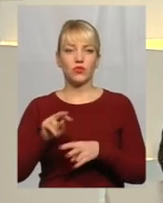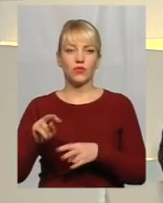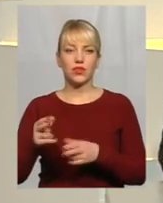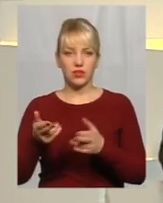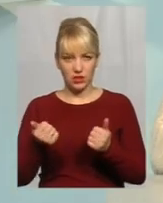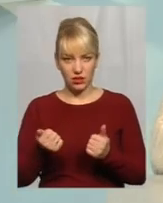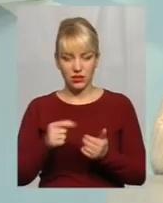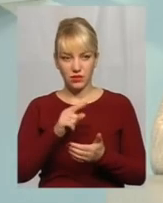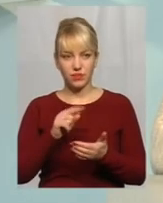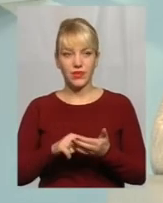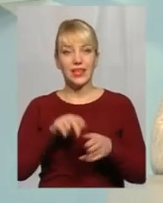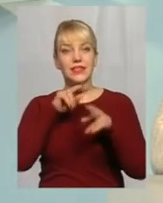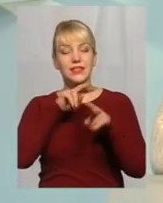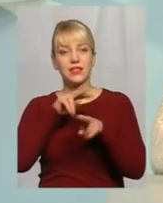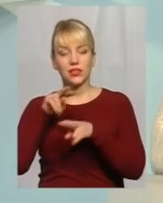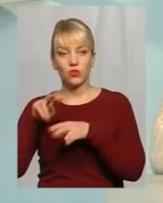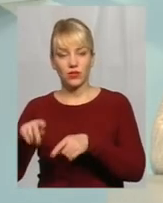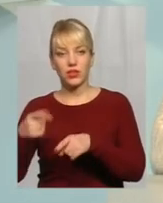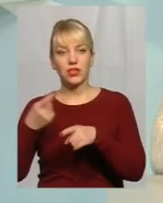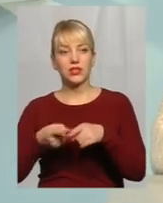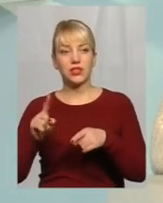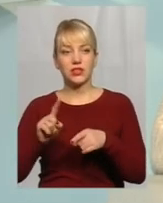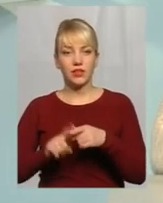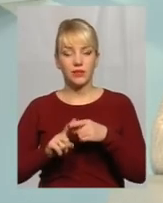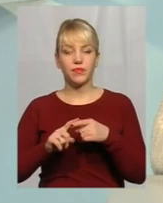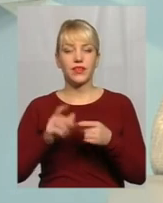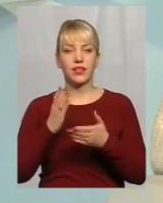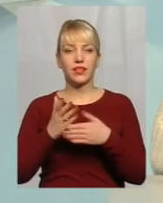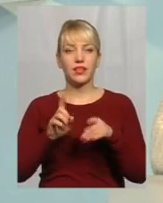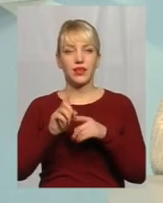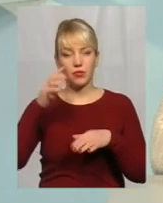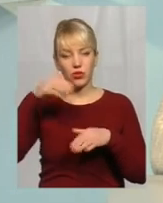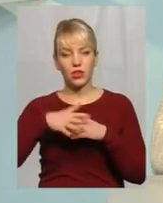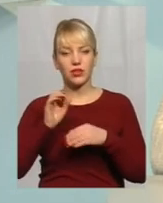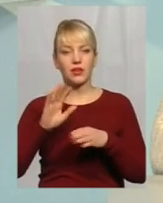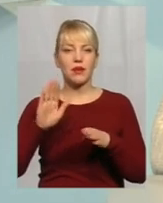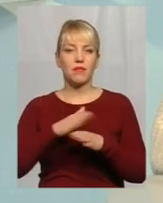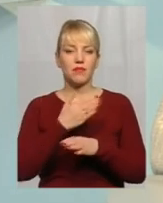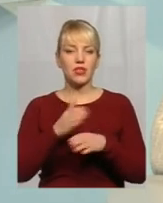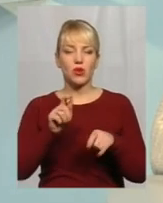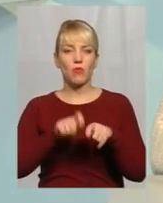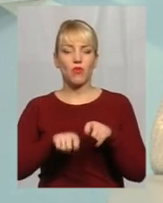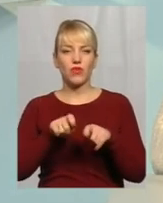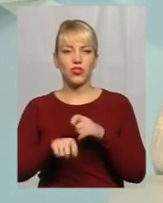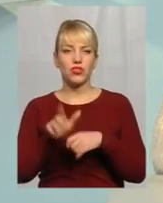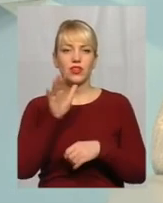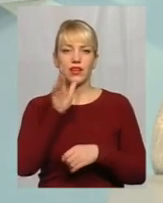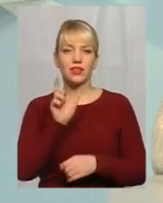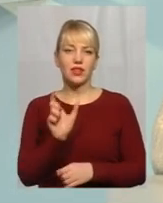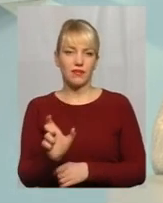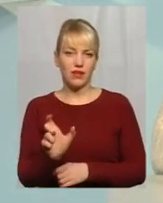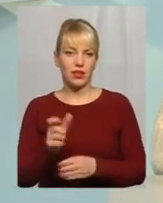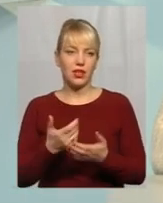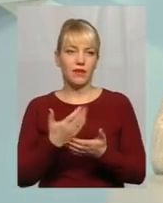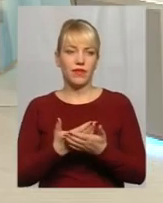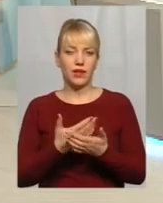Ні, слідкувати за цим, ну є таке поняття як міжповіручний інтервал Наприклад, там в деяких